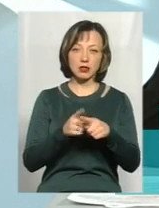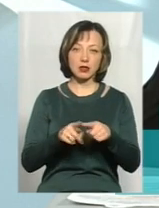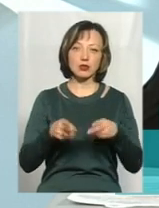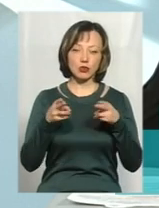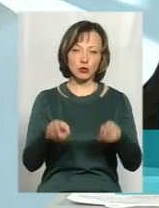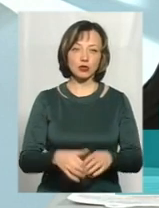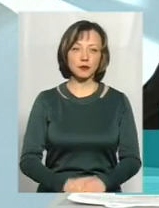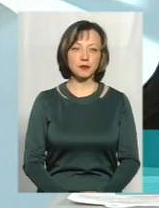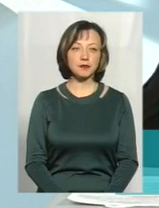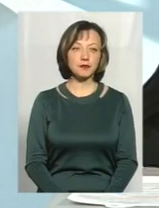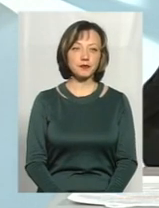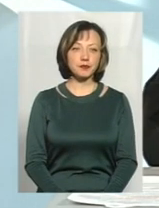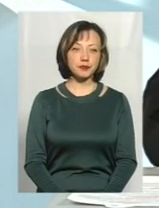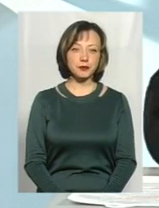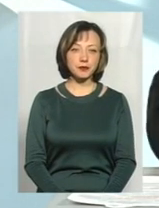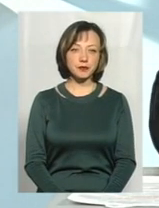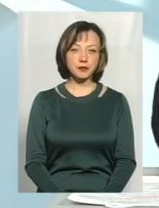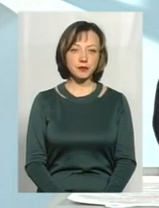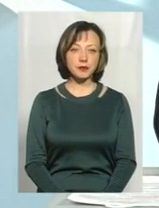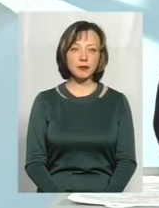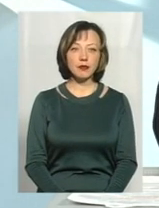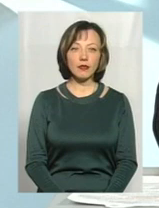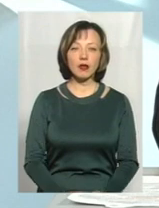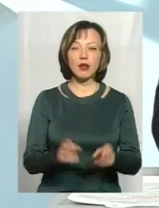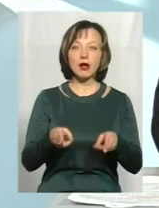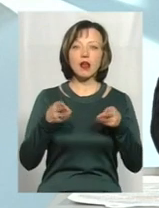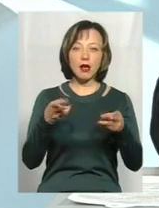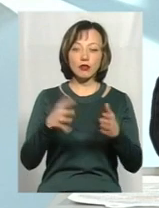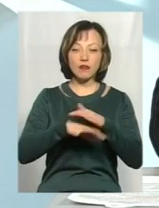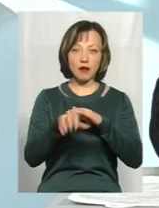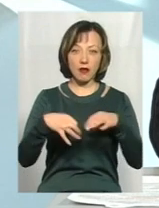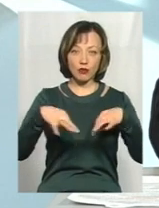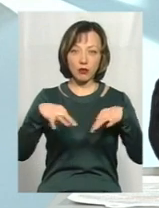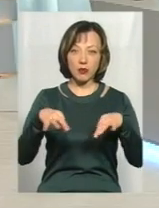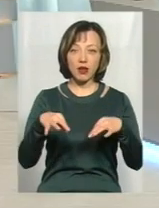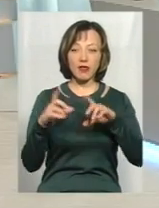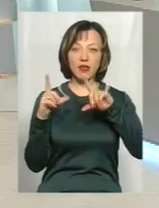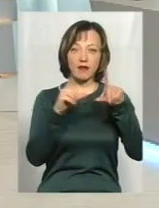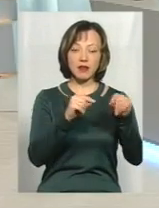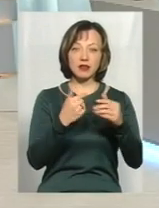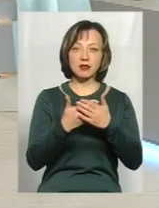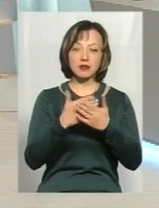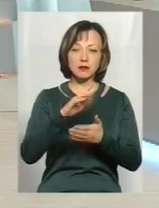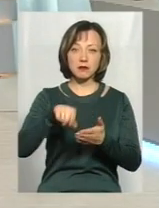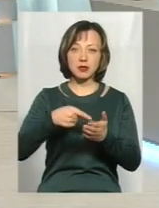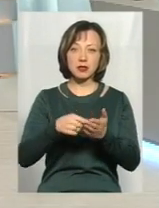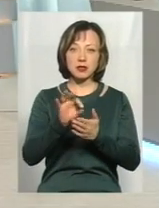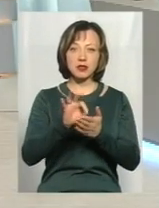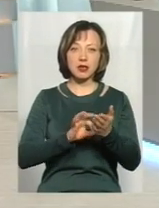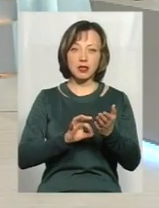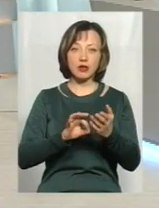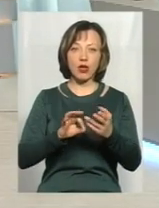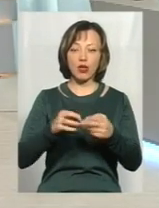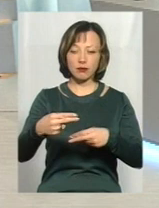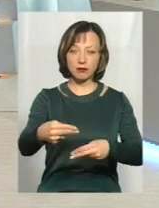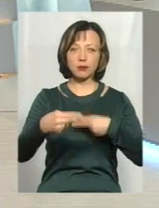кримінального пропорушення. Адже зломисник, якщо заволодів транспортним засобом, вже на виїзді з двору він зразу перекидає якісь інші номерні